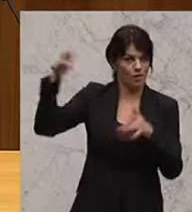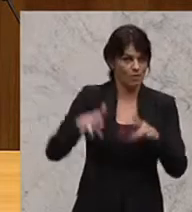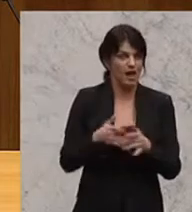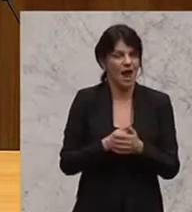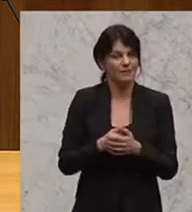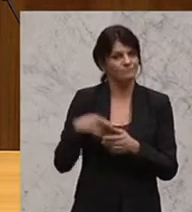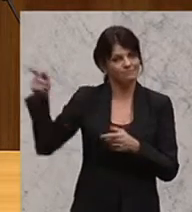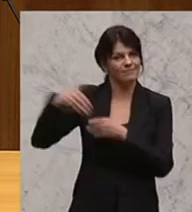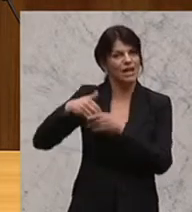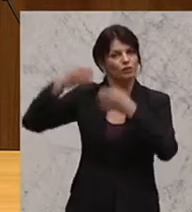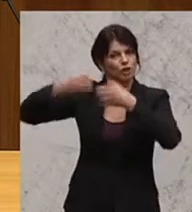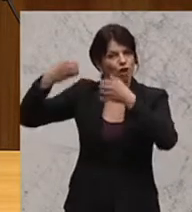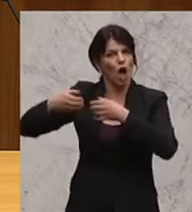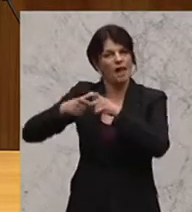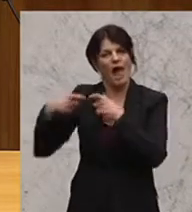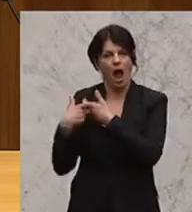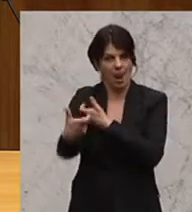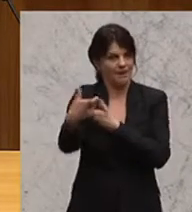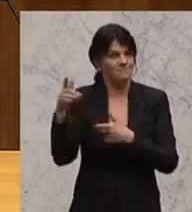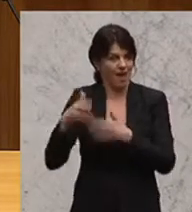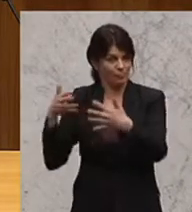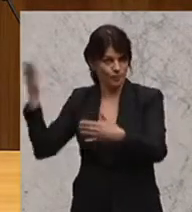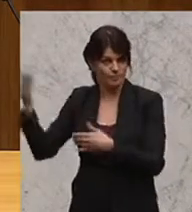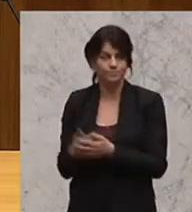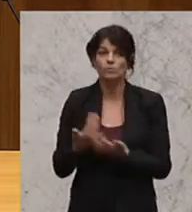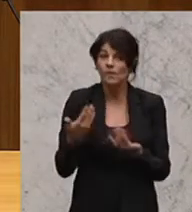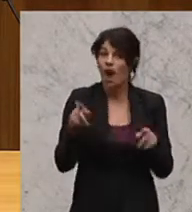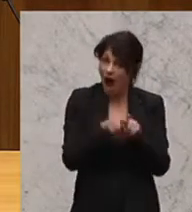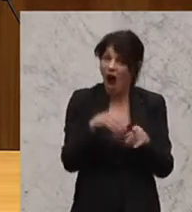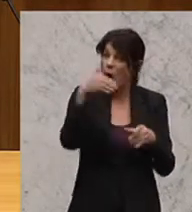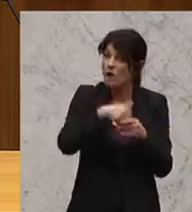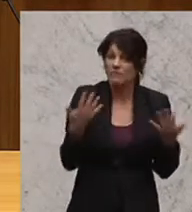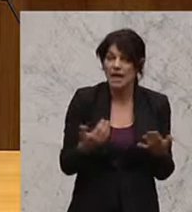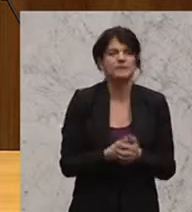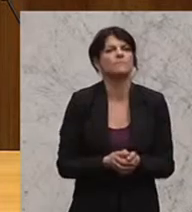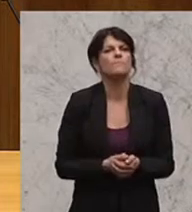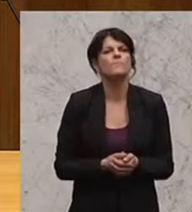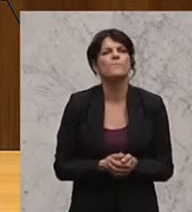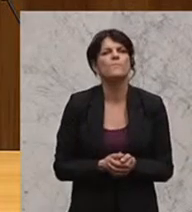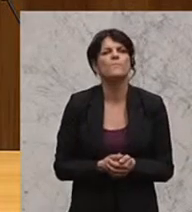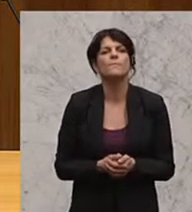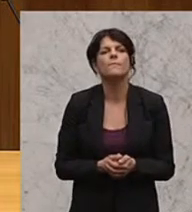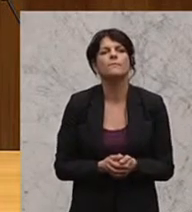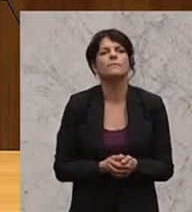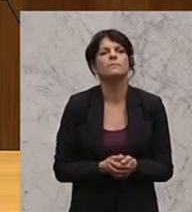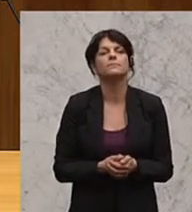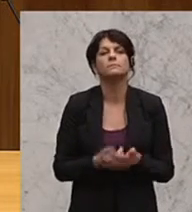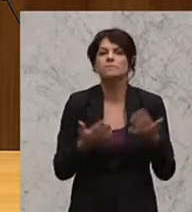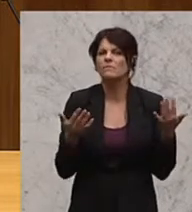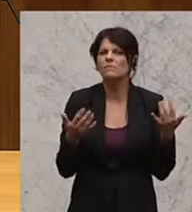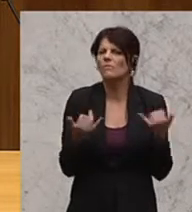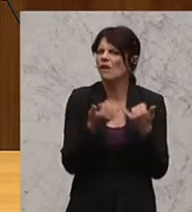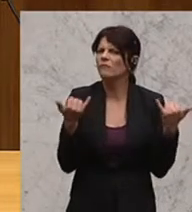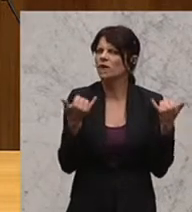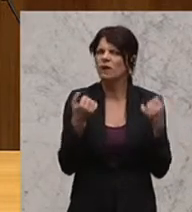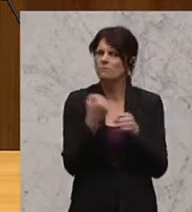Säulenhalle. Und es geht natürlich in dieser Form auch darum, wie werden